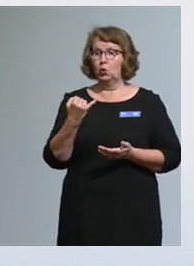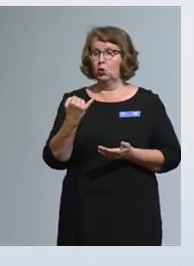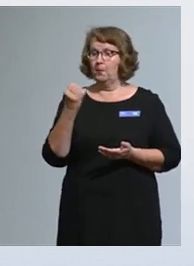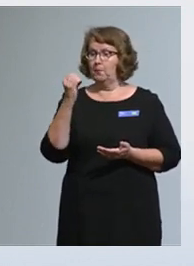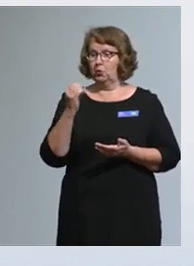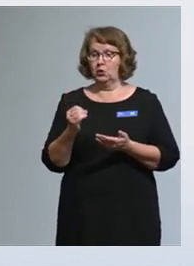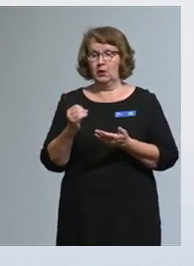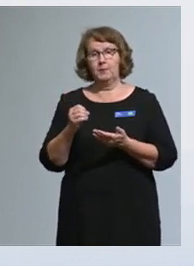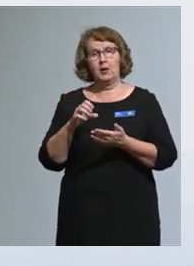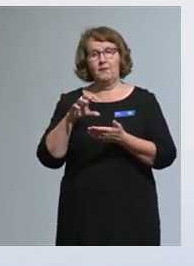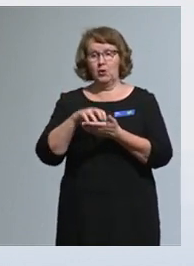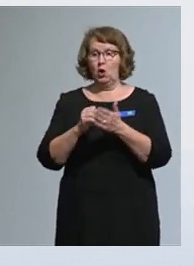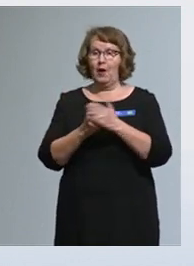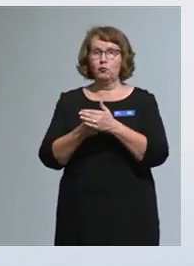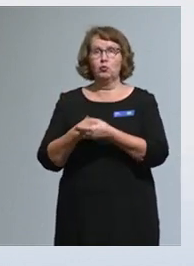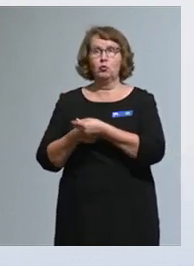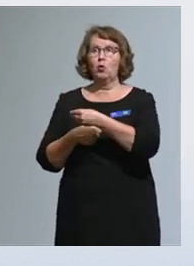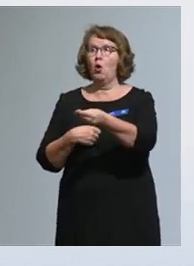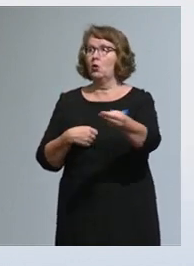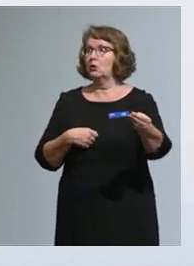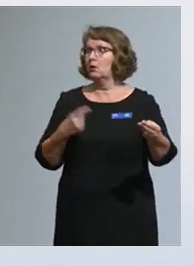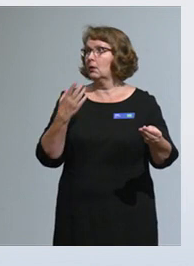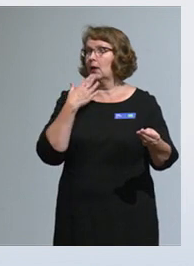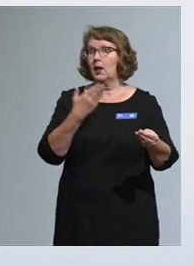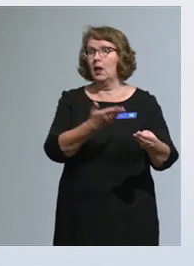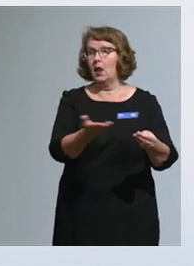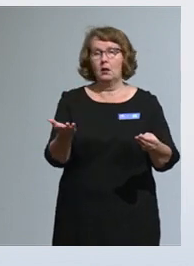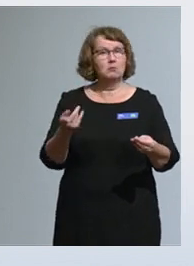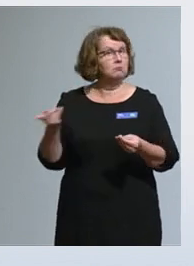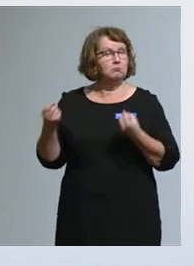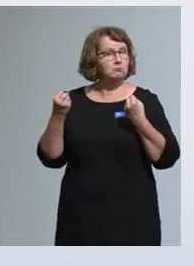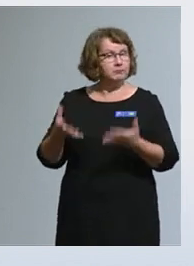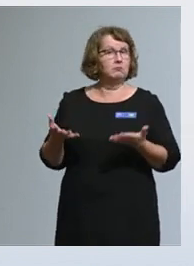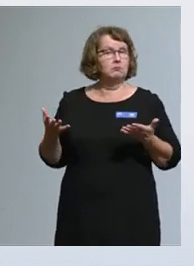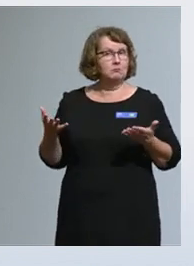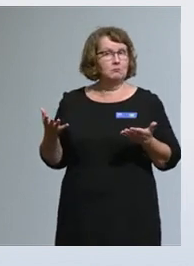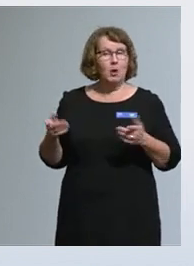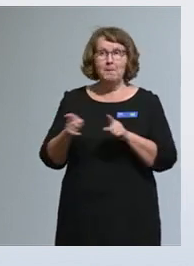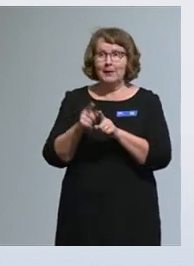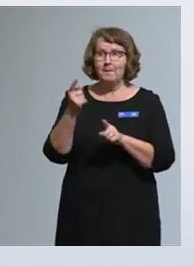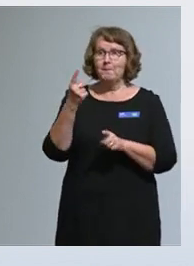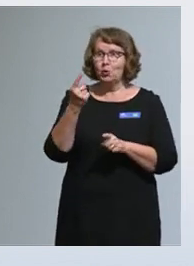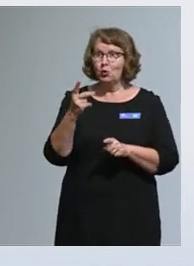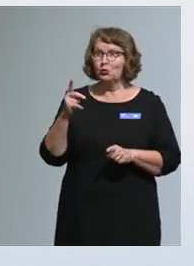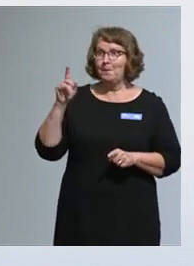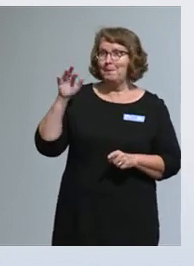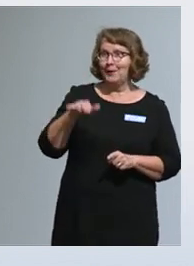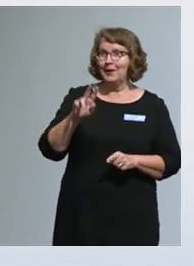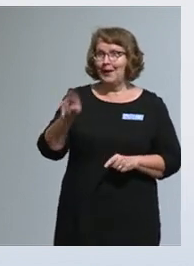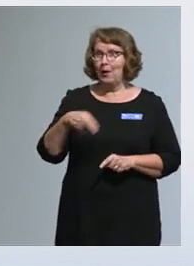valtioavustuksista kohdennetaan tänä päivänä. Se on lähes puolitoista miljardia euroa.